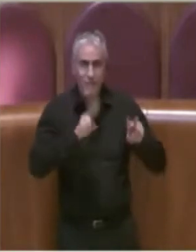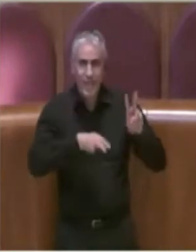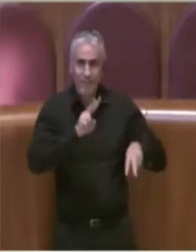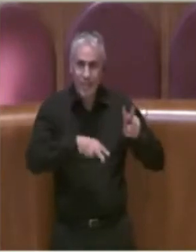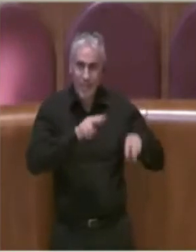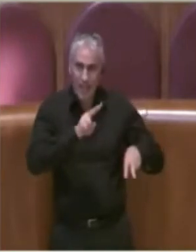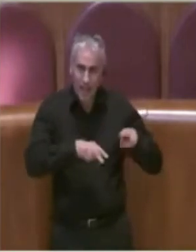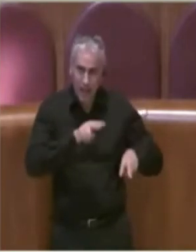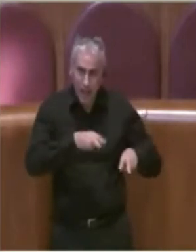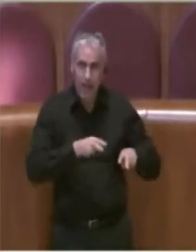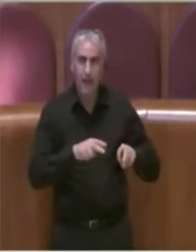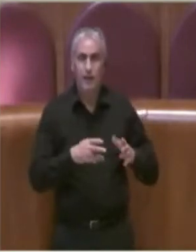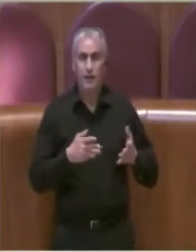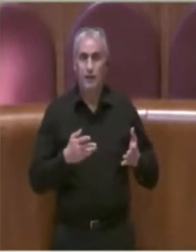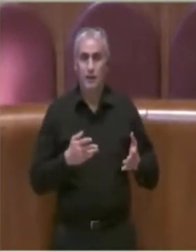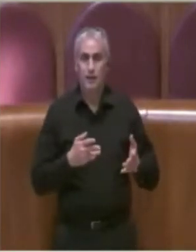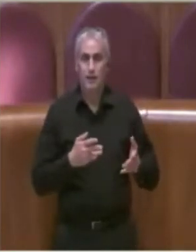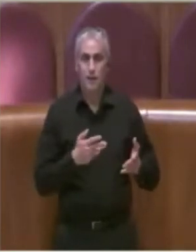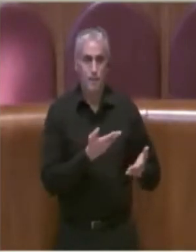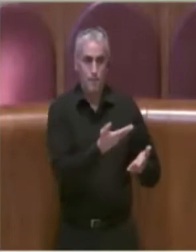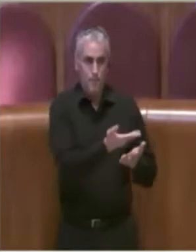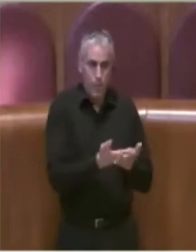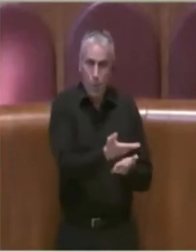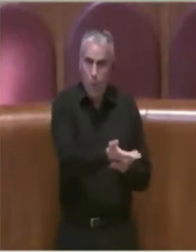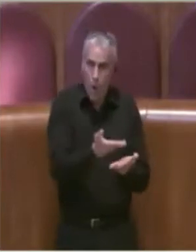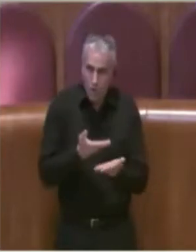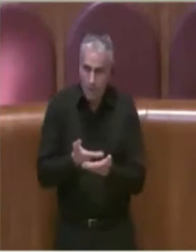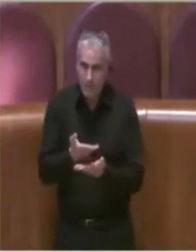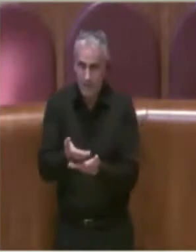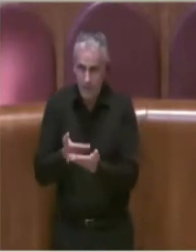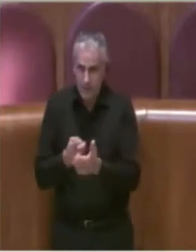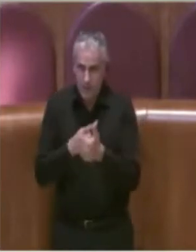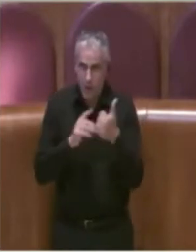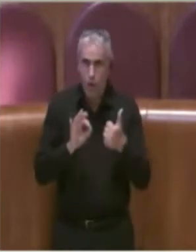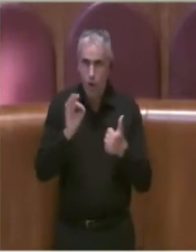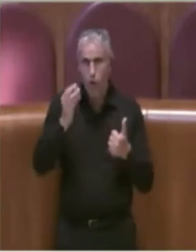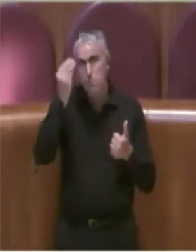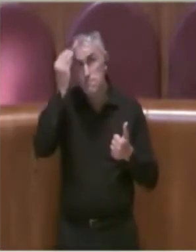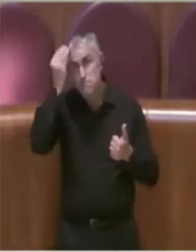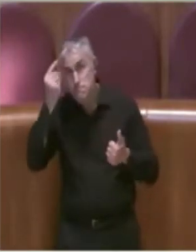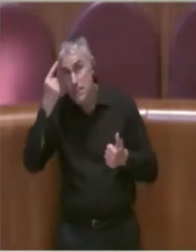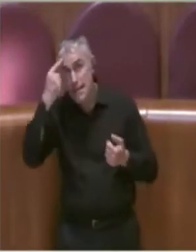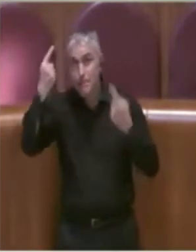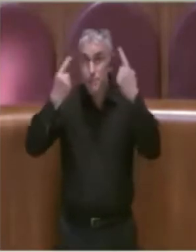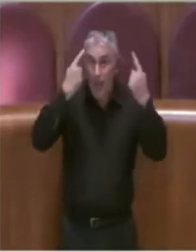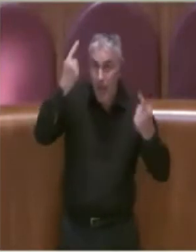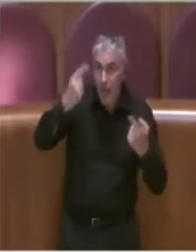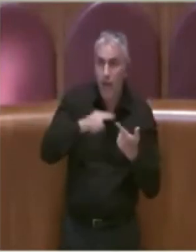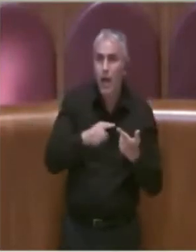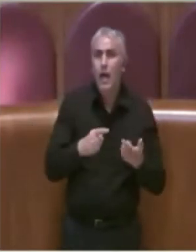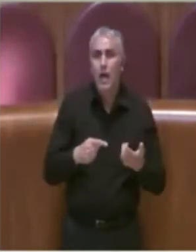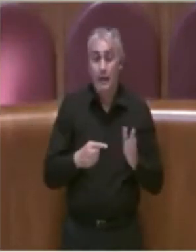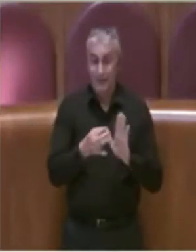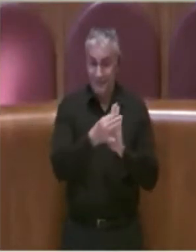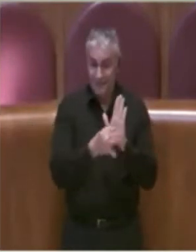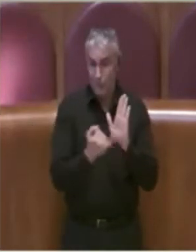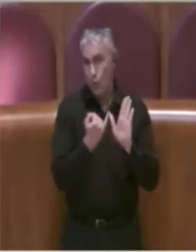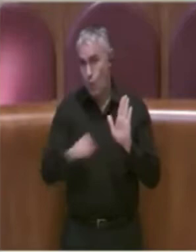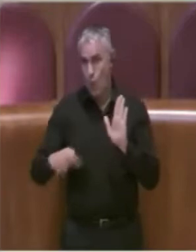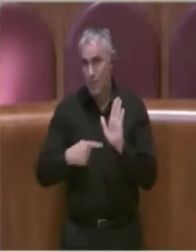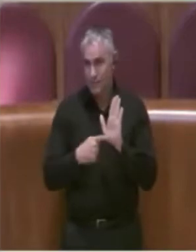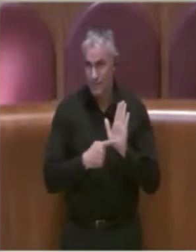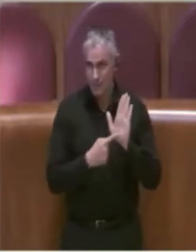determinate proposte, determinate ipotesi noi con questo regolamento, con questa